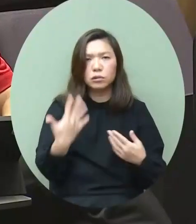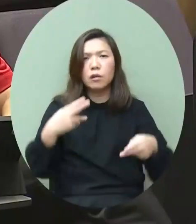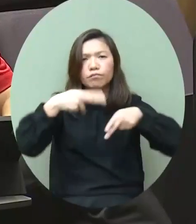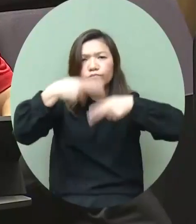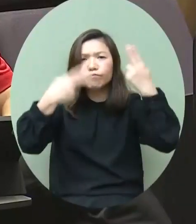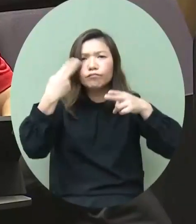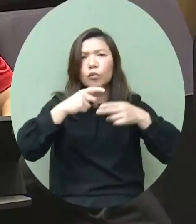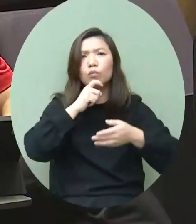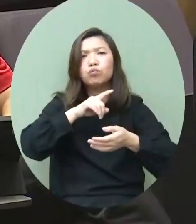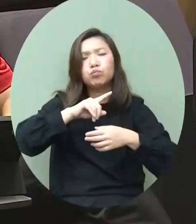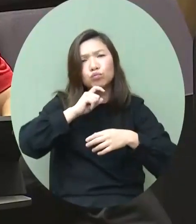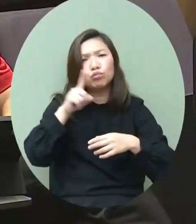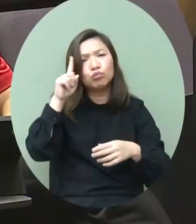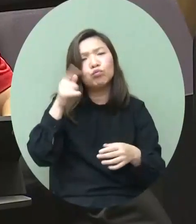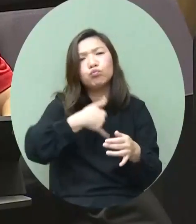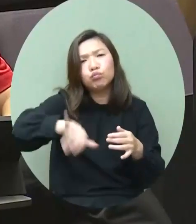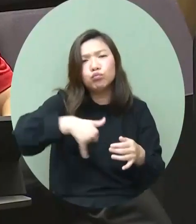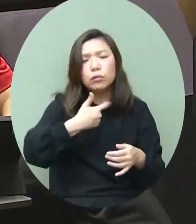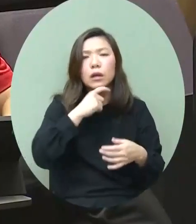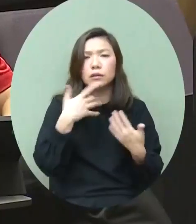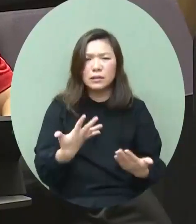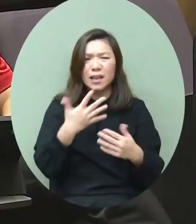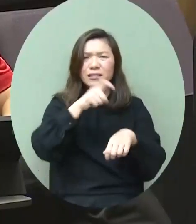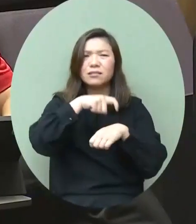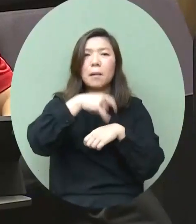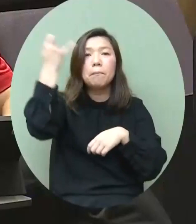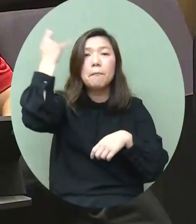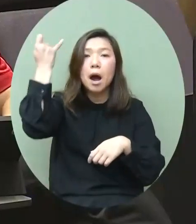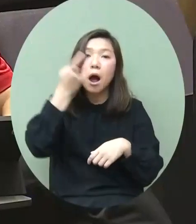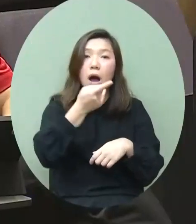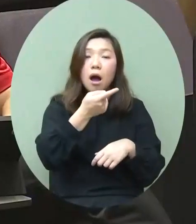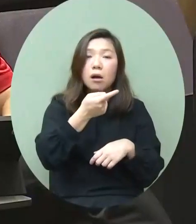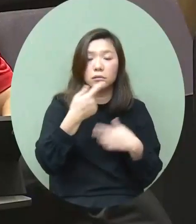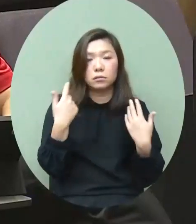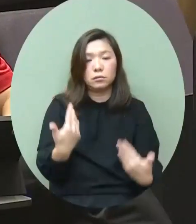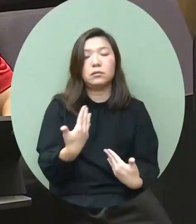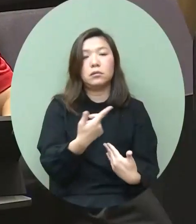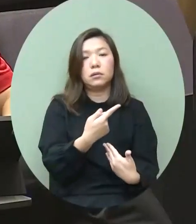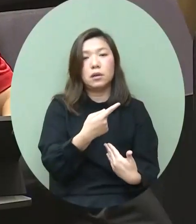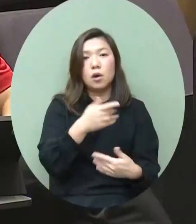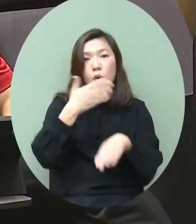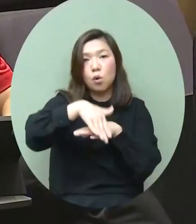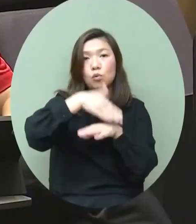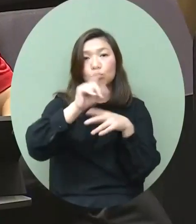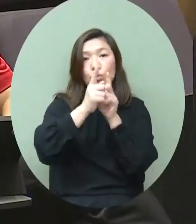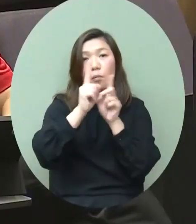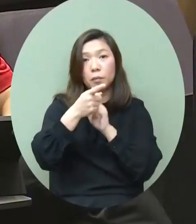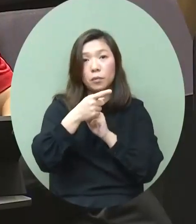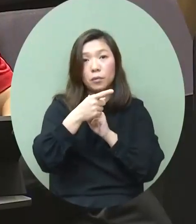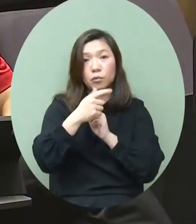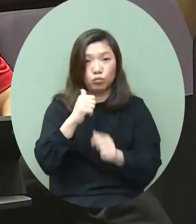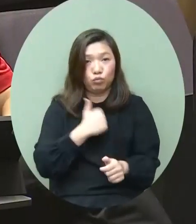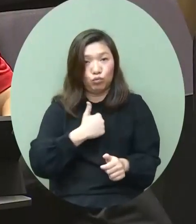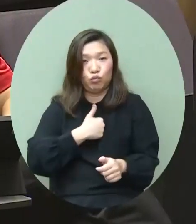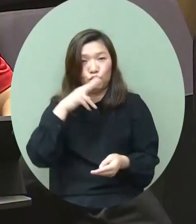方面就未有一個明確時間表其實是不是已經雖然在這個情況之下一些外國的代表已經有足夠的